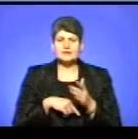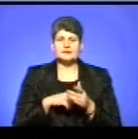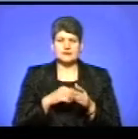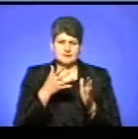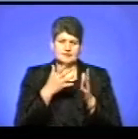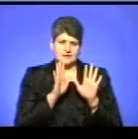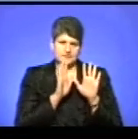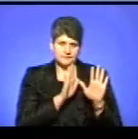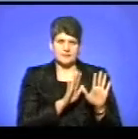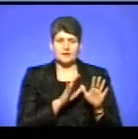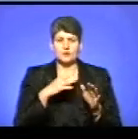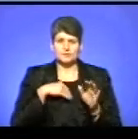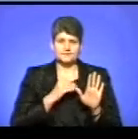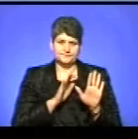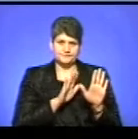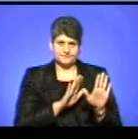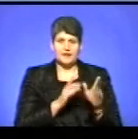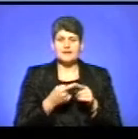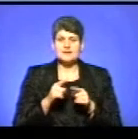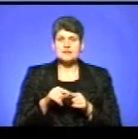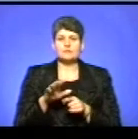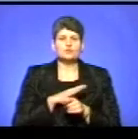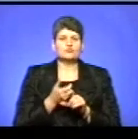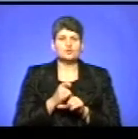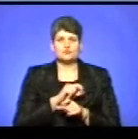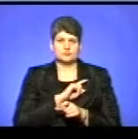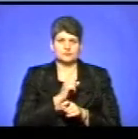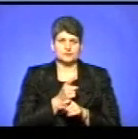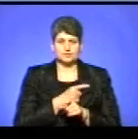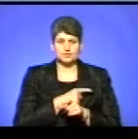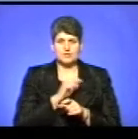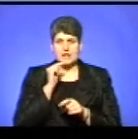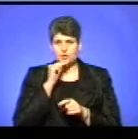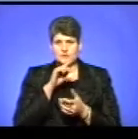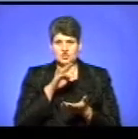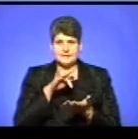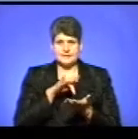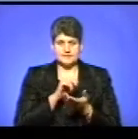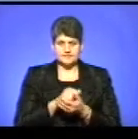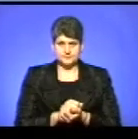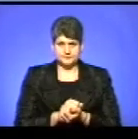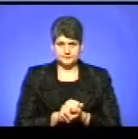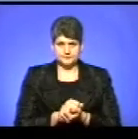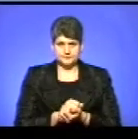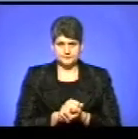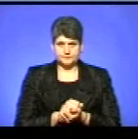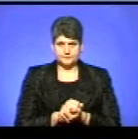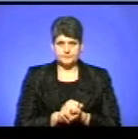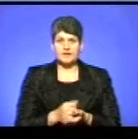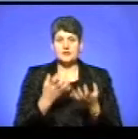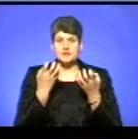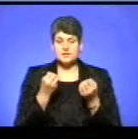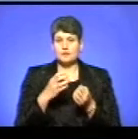духовний – це само собою. Але це був дуже потужний економічний центр. Ну і ще була